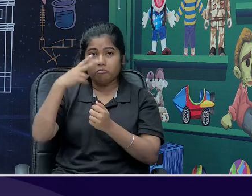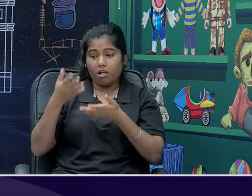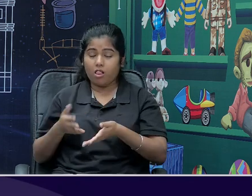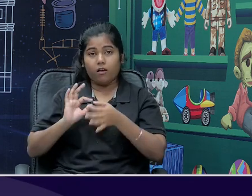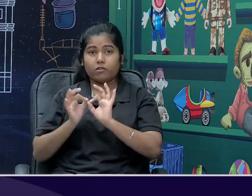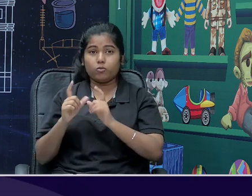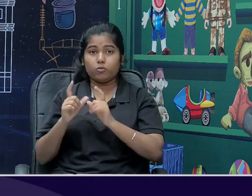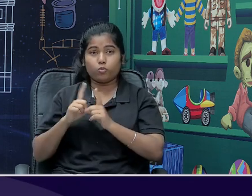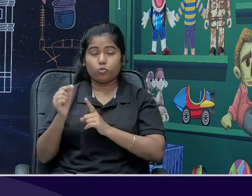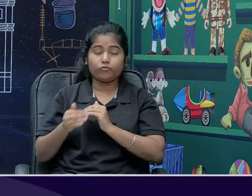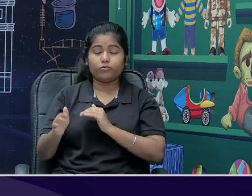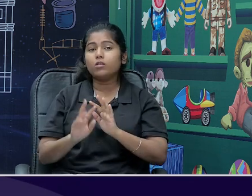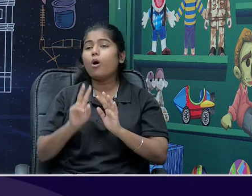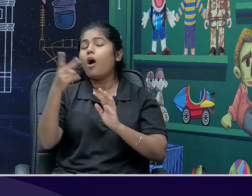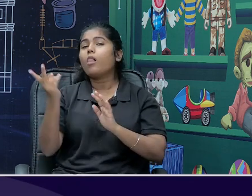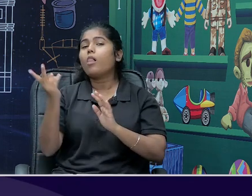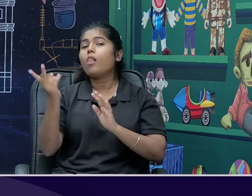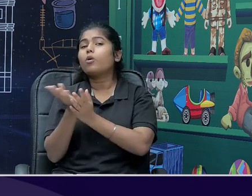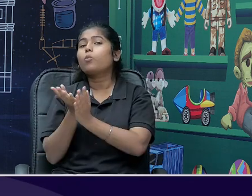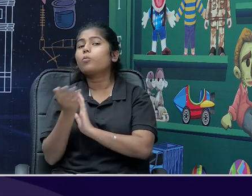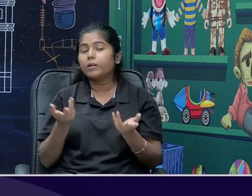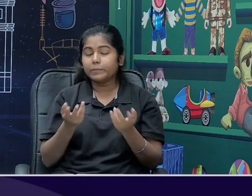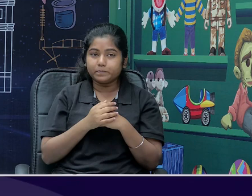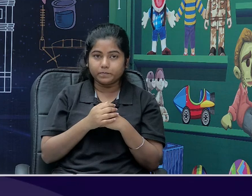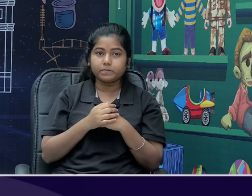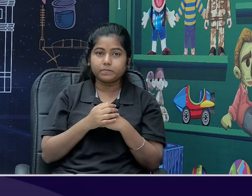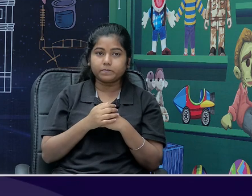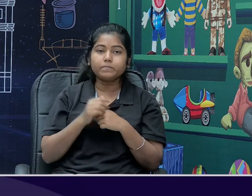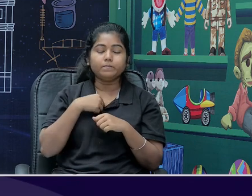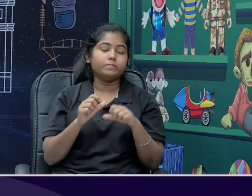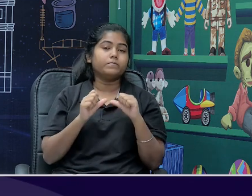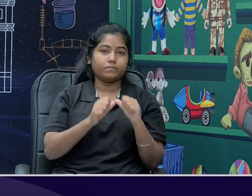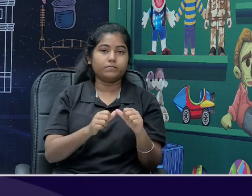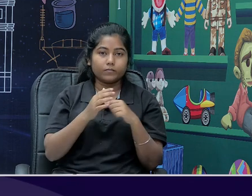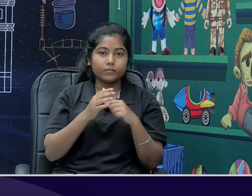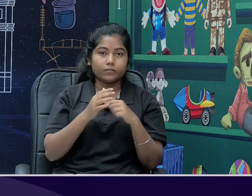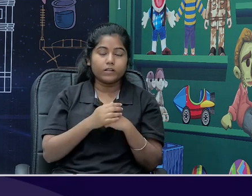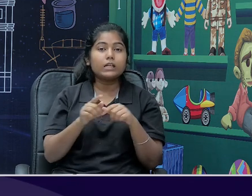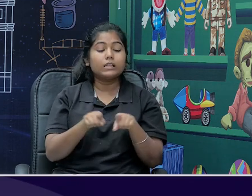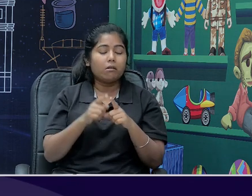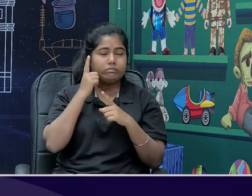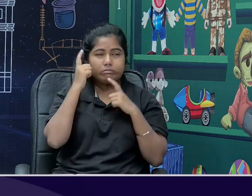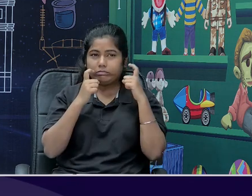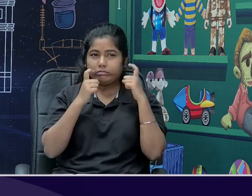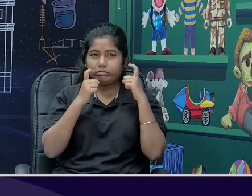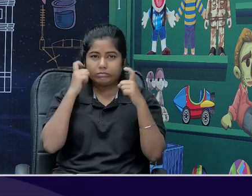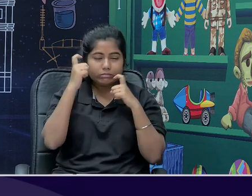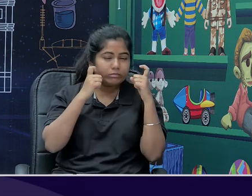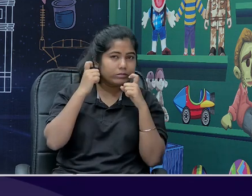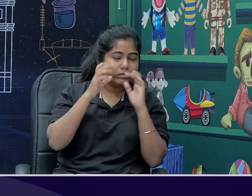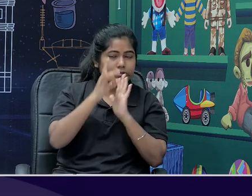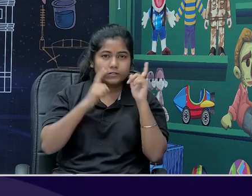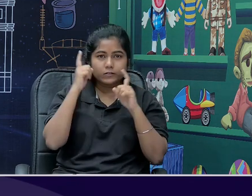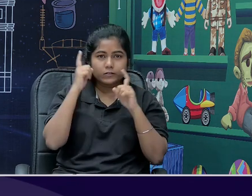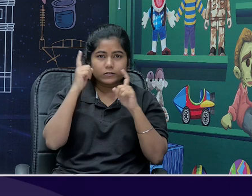communication हो सकता है? हम critical thinking की बात करते हैं, discussion mode की बात करते हैं, कि हमें देखना है कि